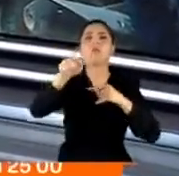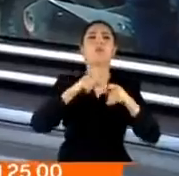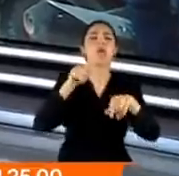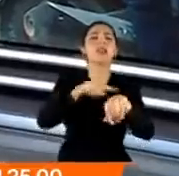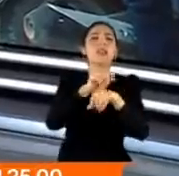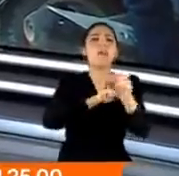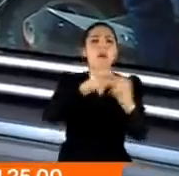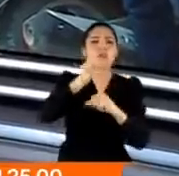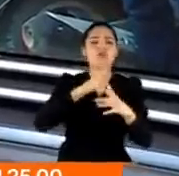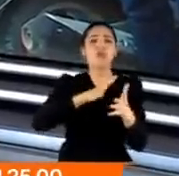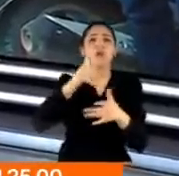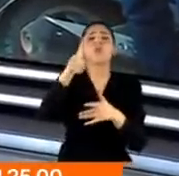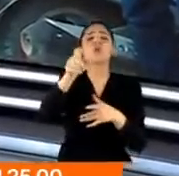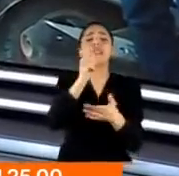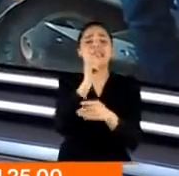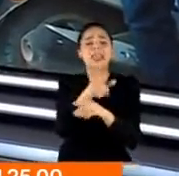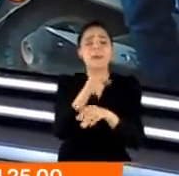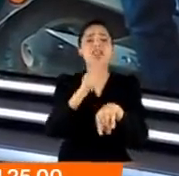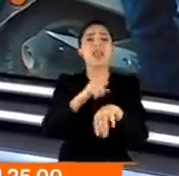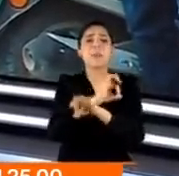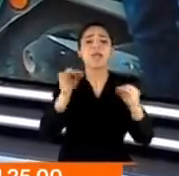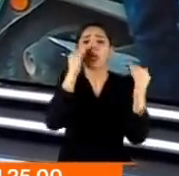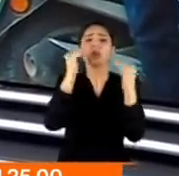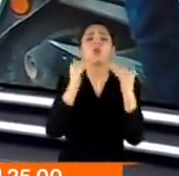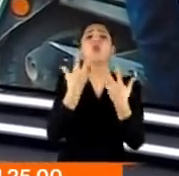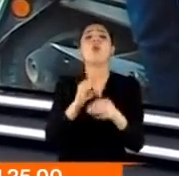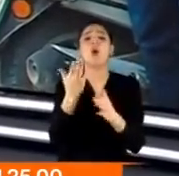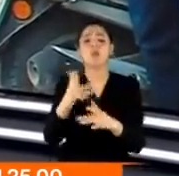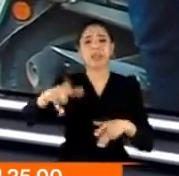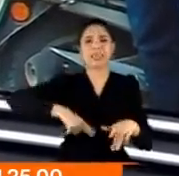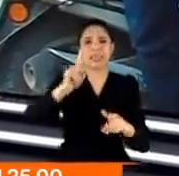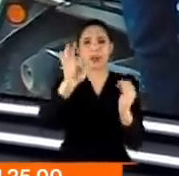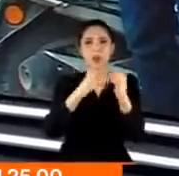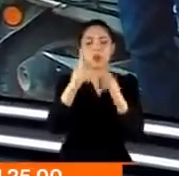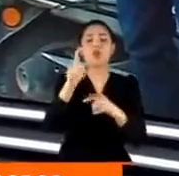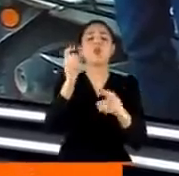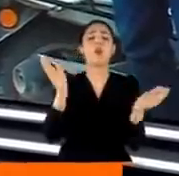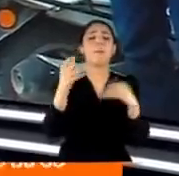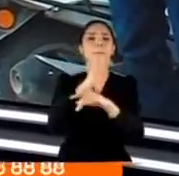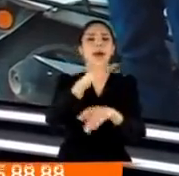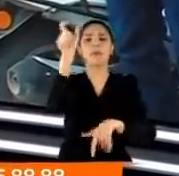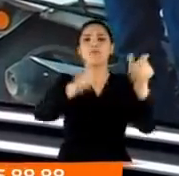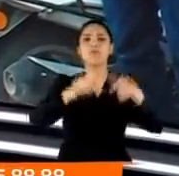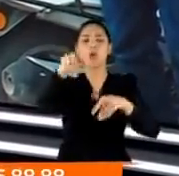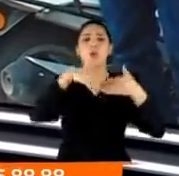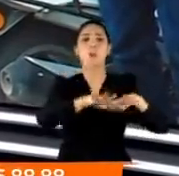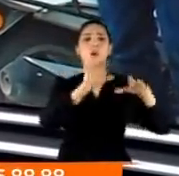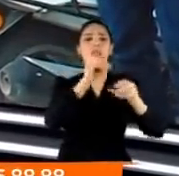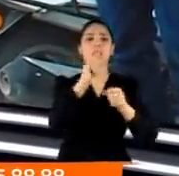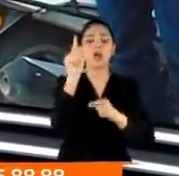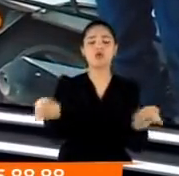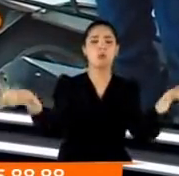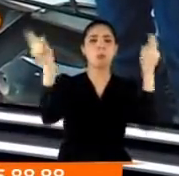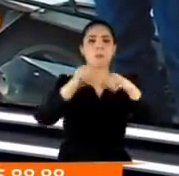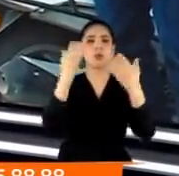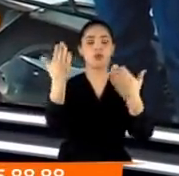yarışan kuryelerin siparişleri vaktinde teslim edememesi demek. İzmir'de bir grup kurye işte bundan yola çıkarak bu durumu protesto etmek için